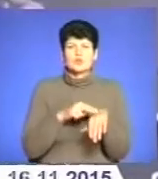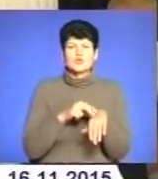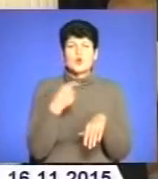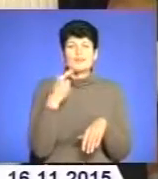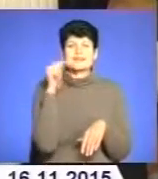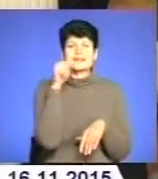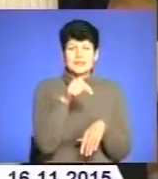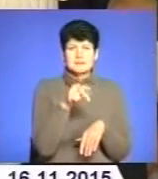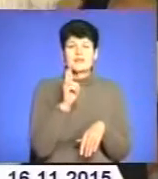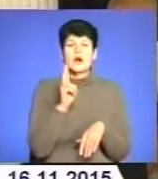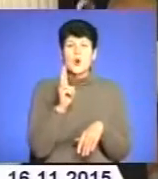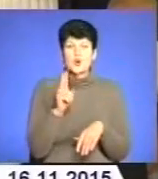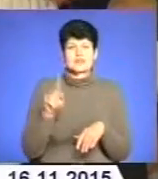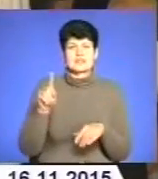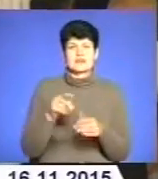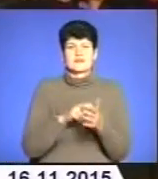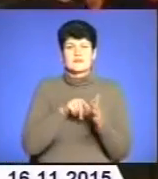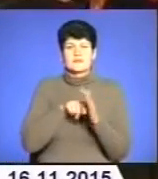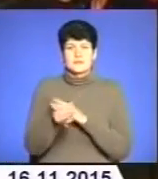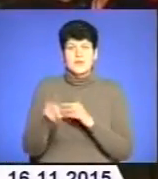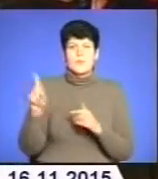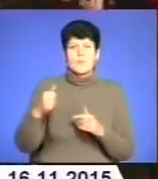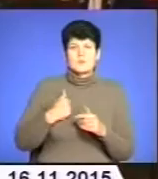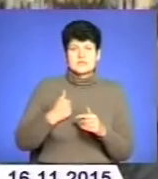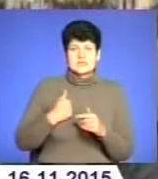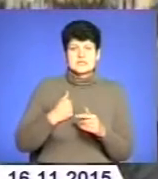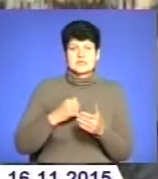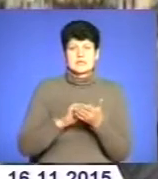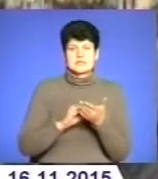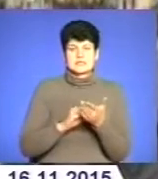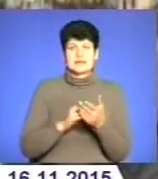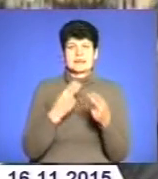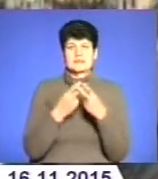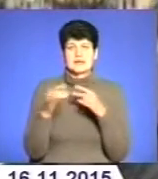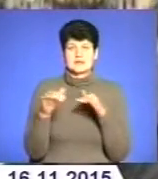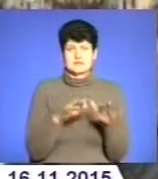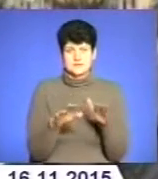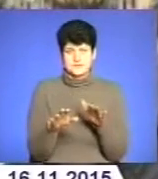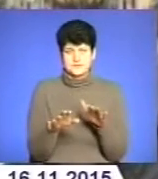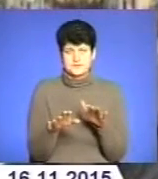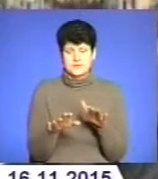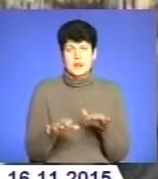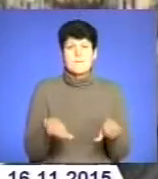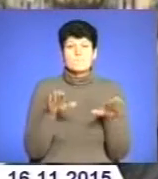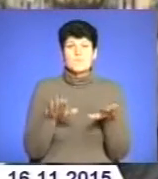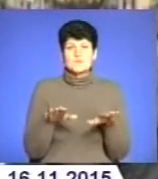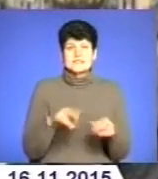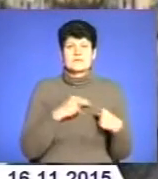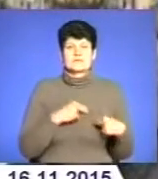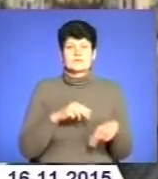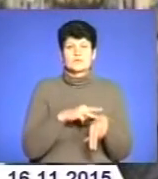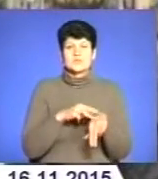на кого за ухилення від мобілізації заведені кримінальні справи. На сьогоднішній день позиція, скажімо так, працівників поліції є